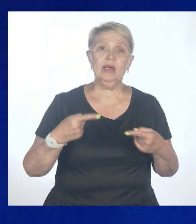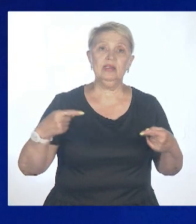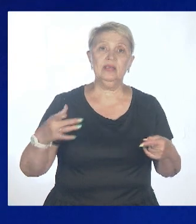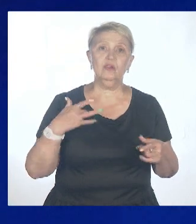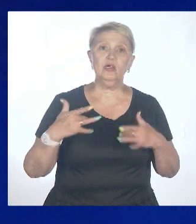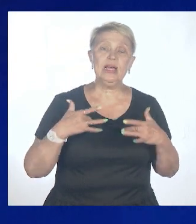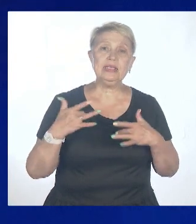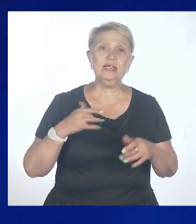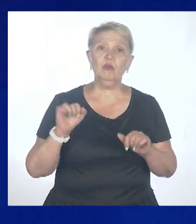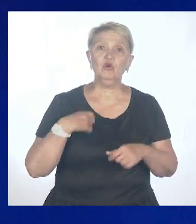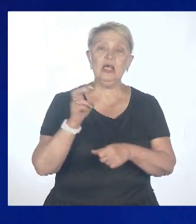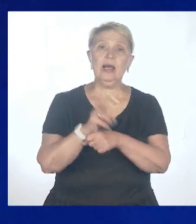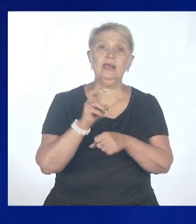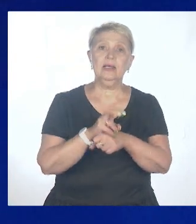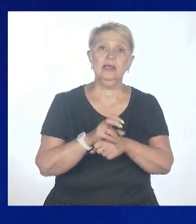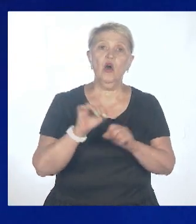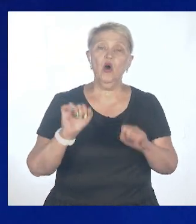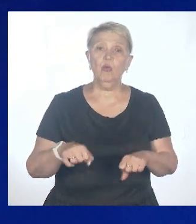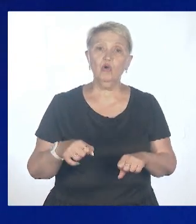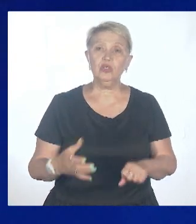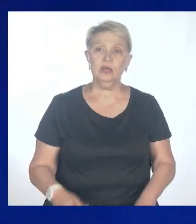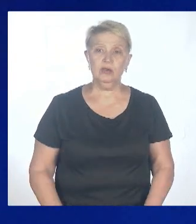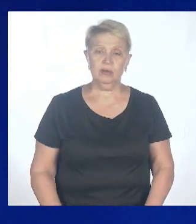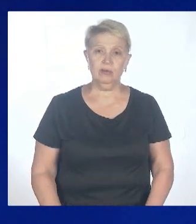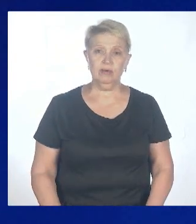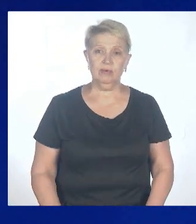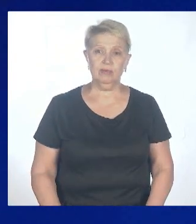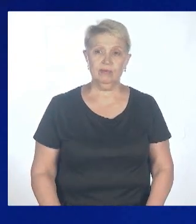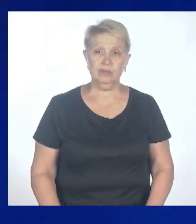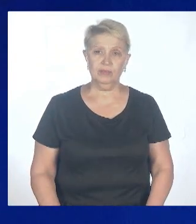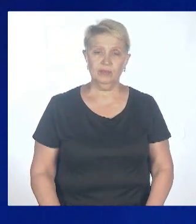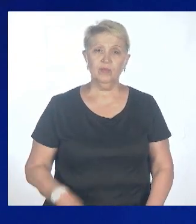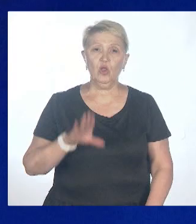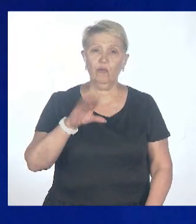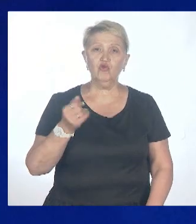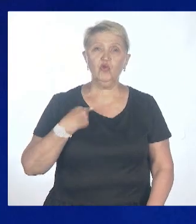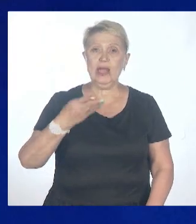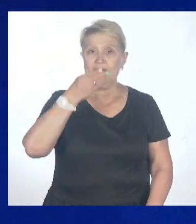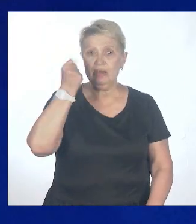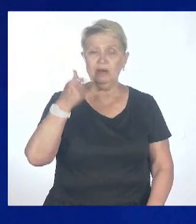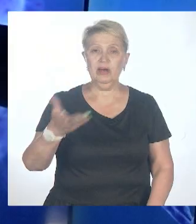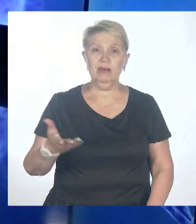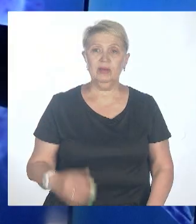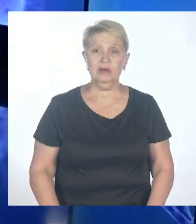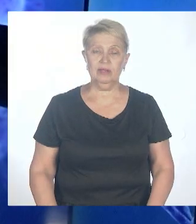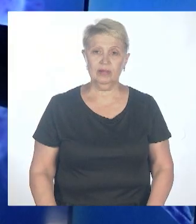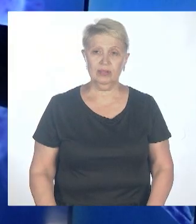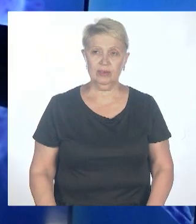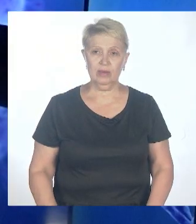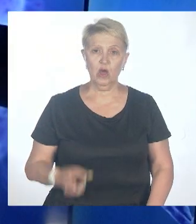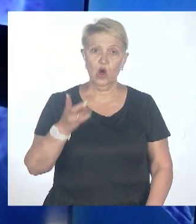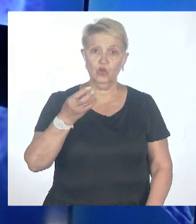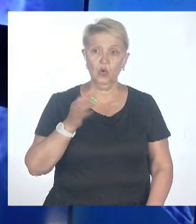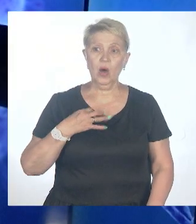здорово, и мозг считывает этот сигнал, как, ну, друг, все, выдыхай, все, все на круги свои возвращается. Но рано